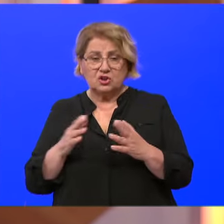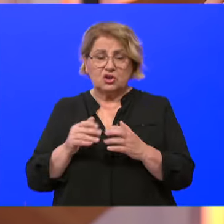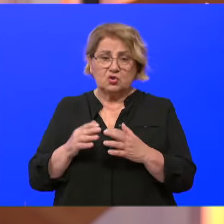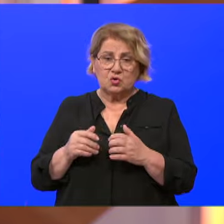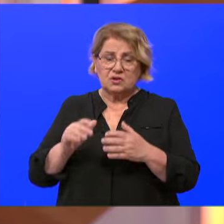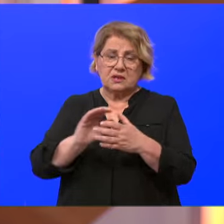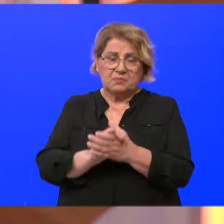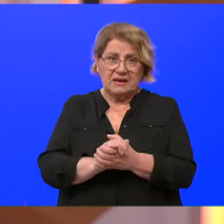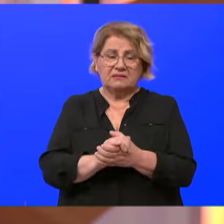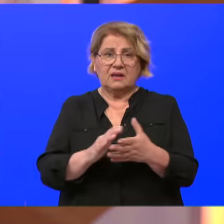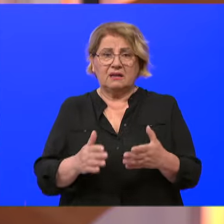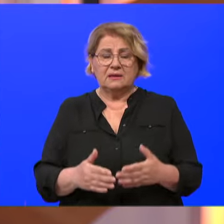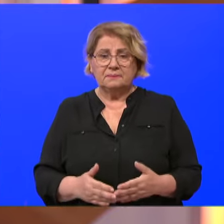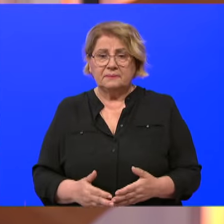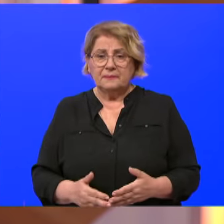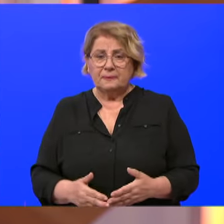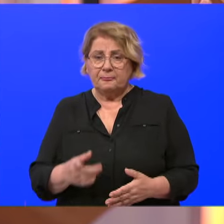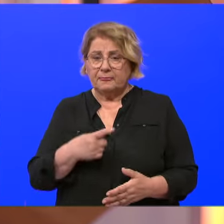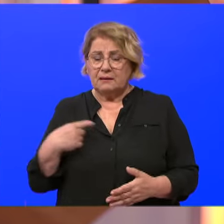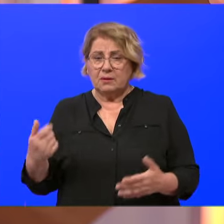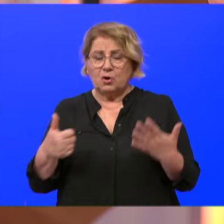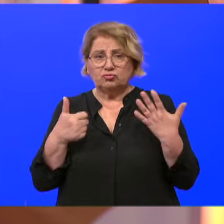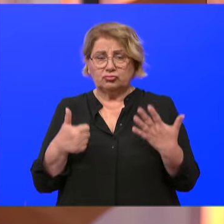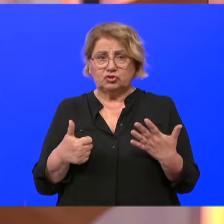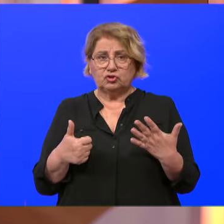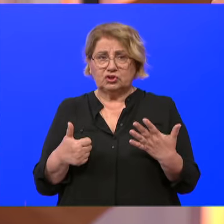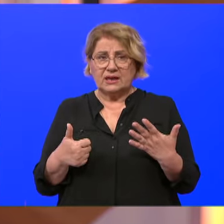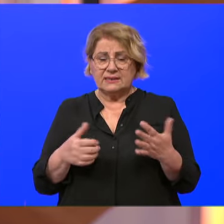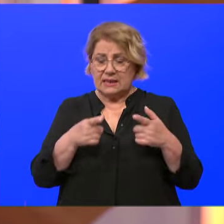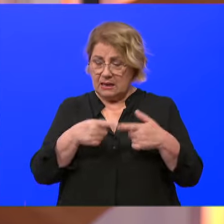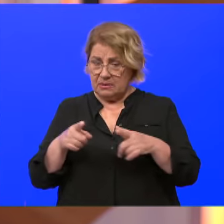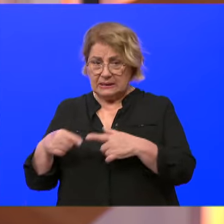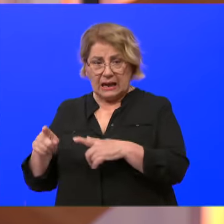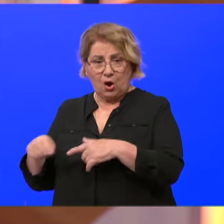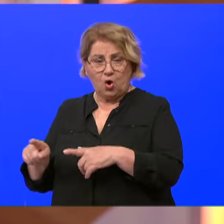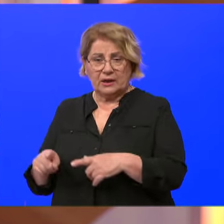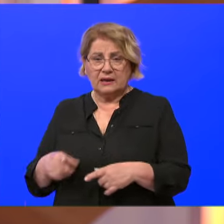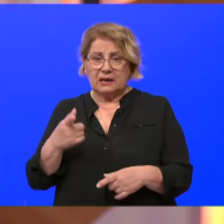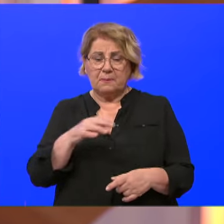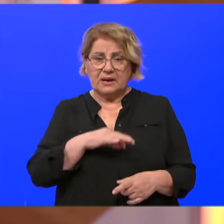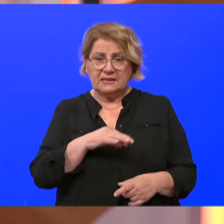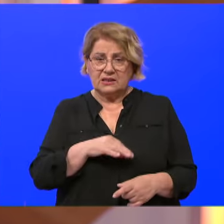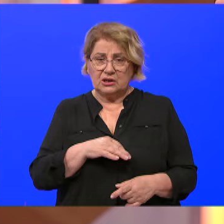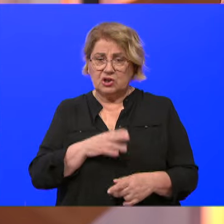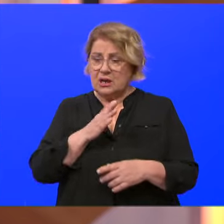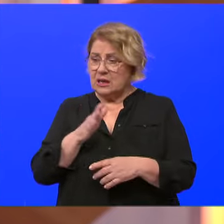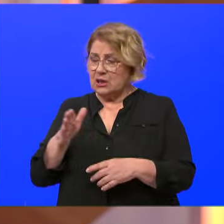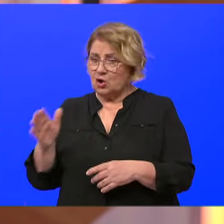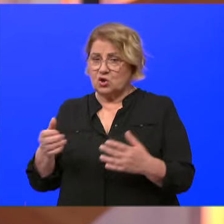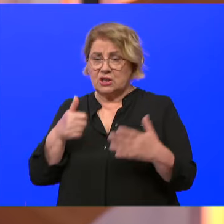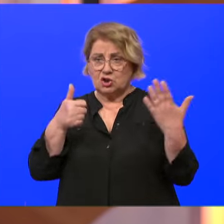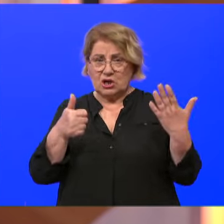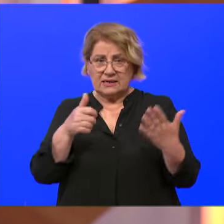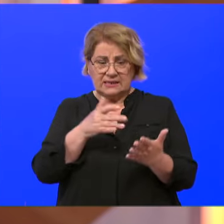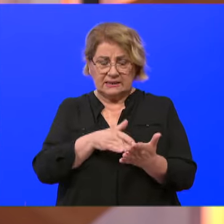prijatelj. Mi imamo šest ogranaka. Znači, naše predsjednice će djelovati kroz tih šest